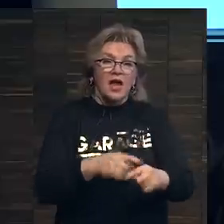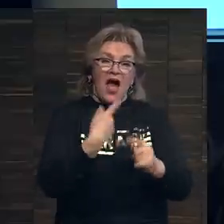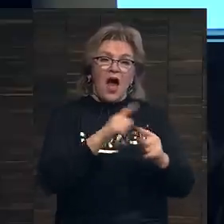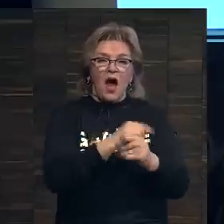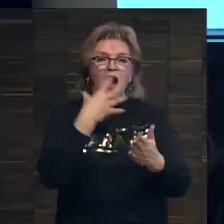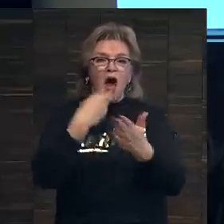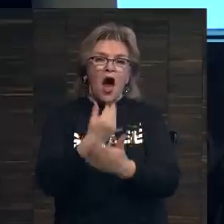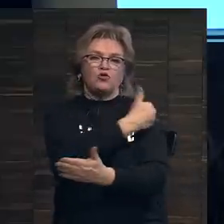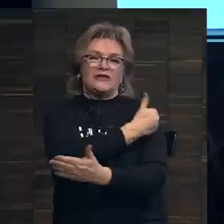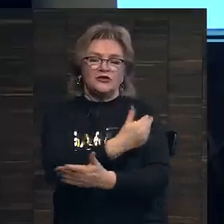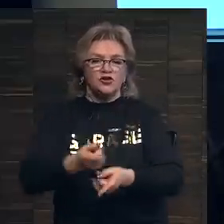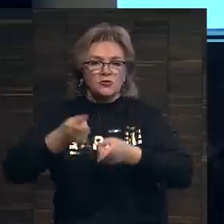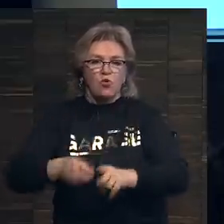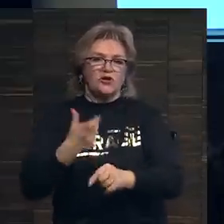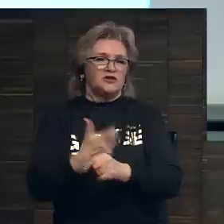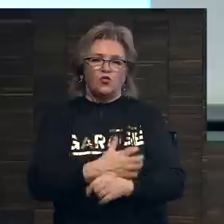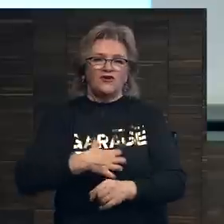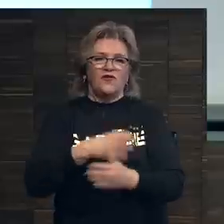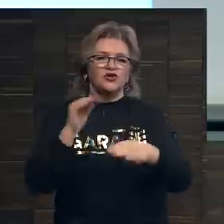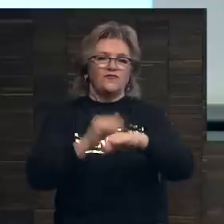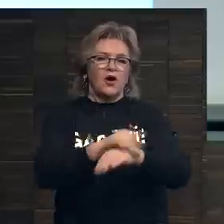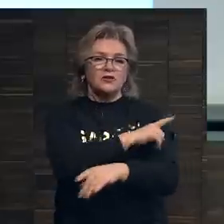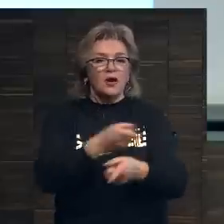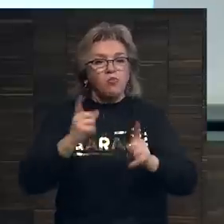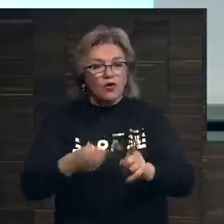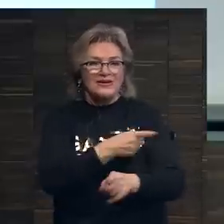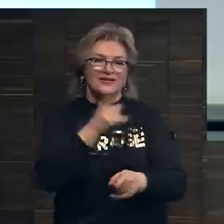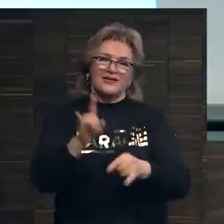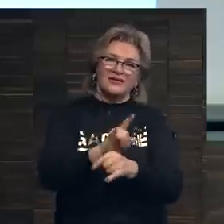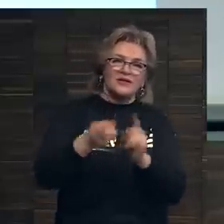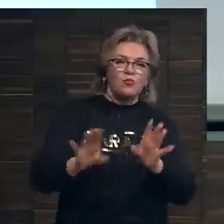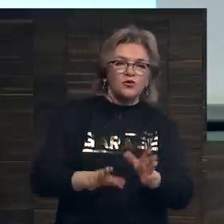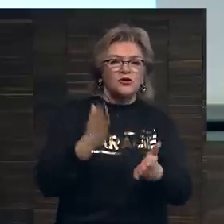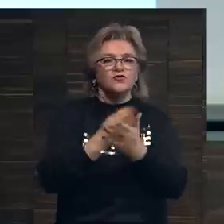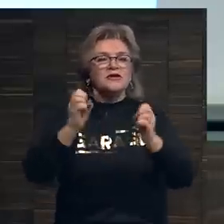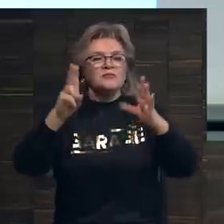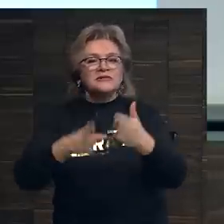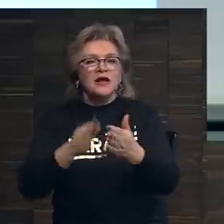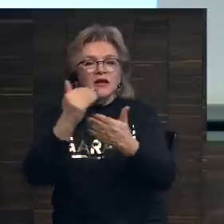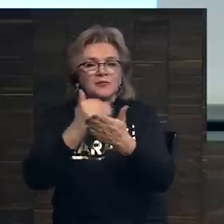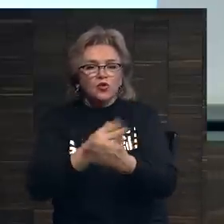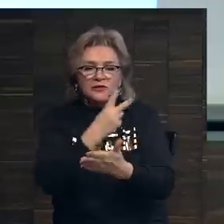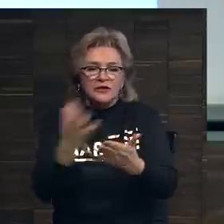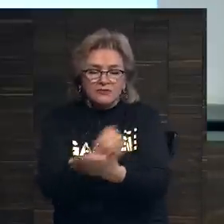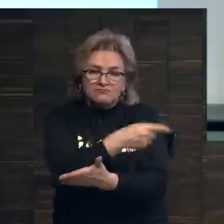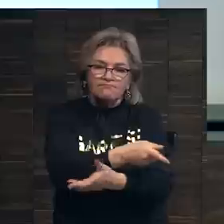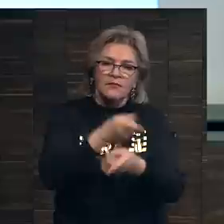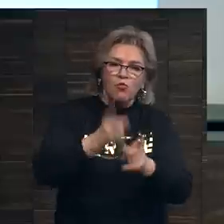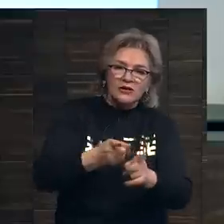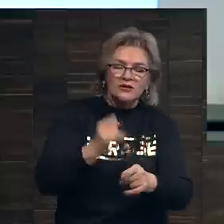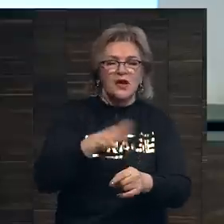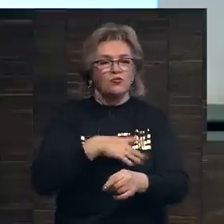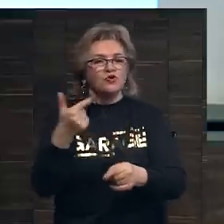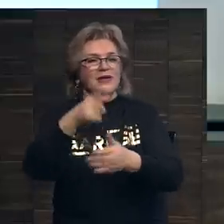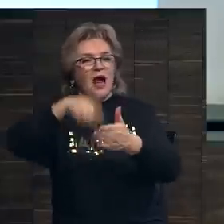Аутентичность, подлинность очень важный фактор. Подлинник перед нами или нет. Существуют специальные методики установления подлинности, может быть